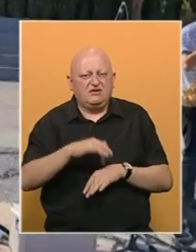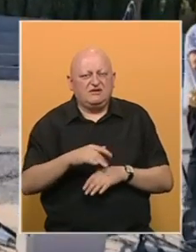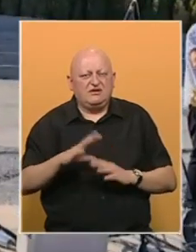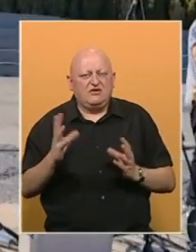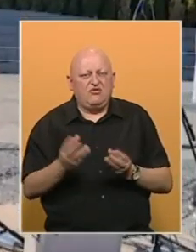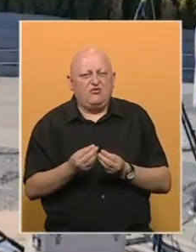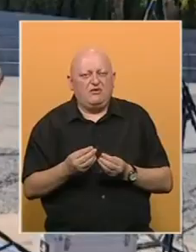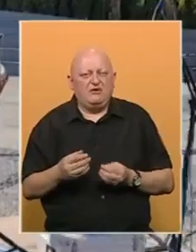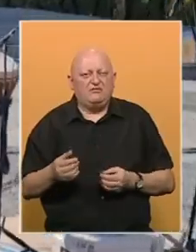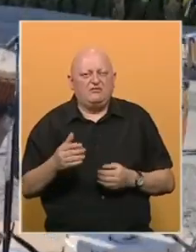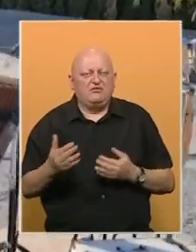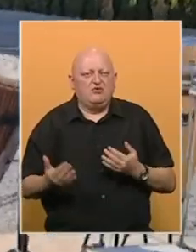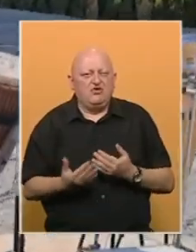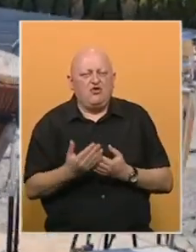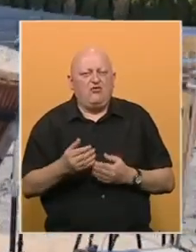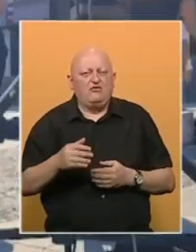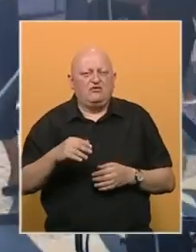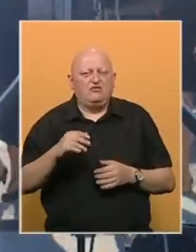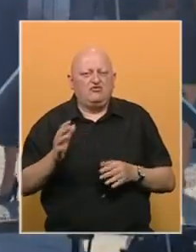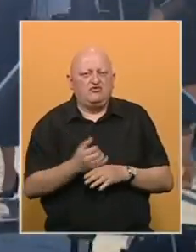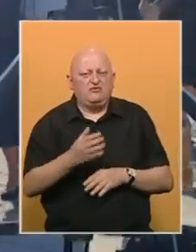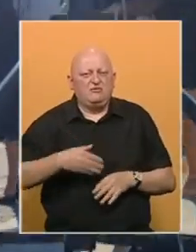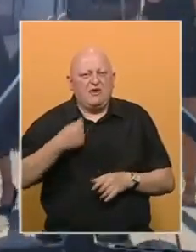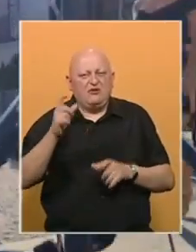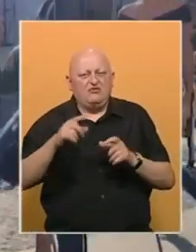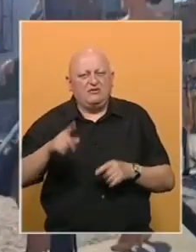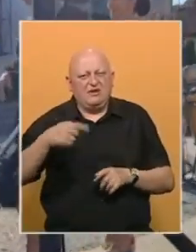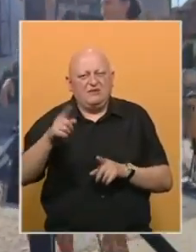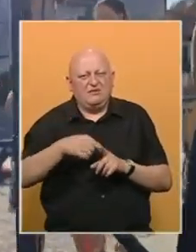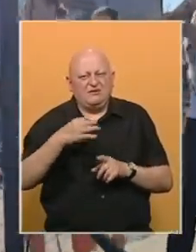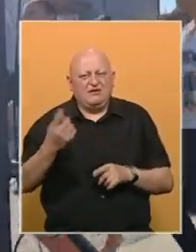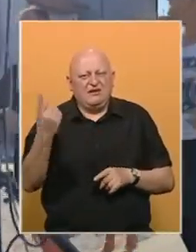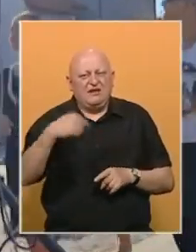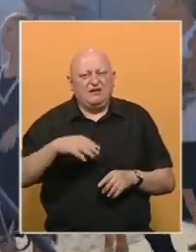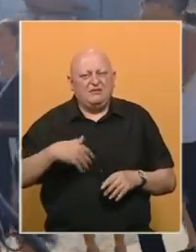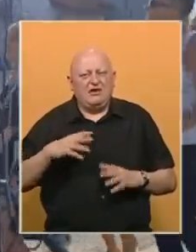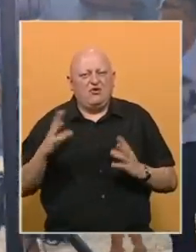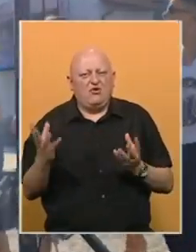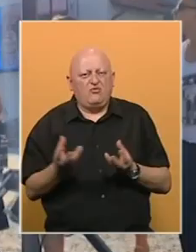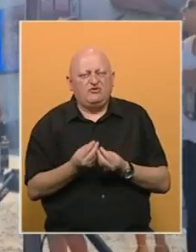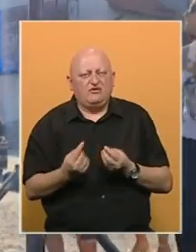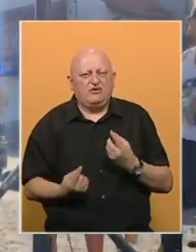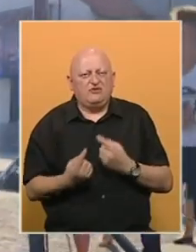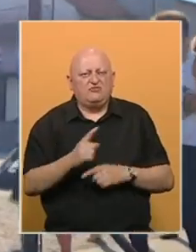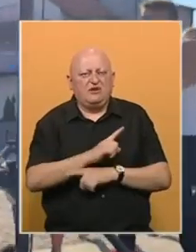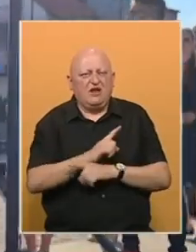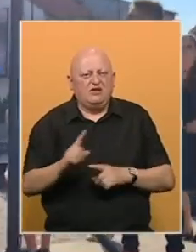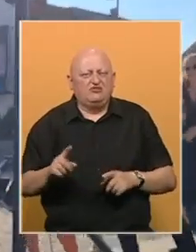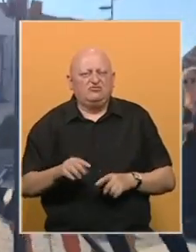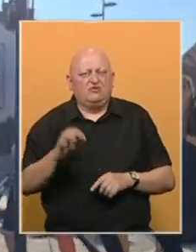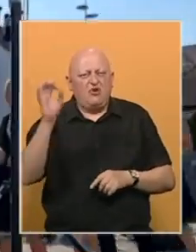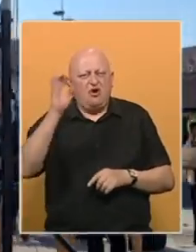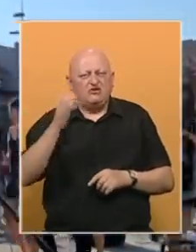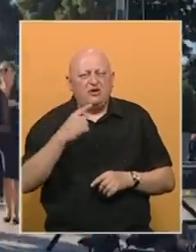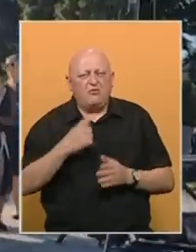postaje centar okupljenja inovativnih, uspješnih mladih ljudi u narednih mjesec dana. Tijede mladih okupit će se na događajima različtog